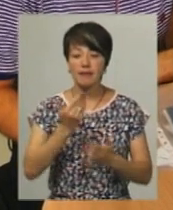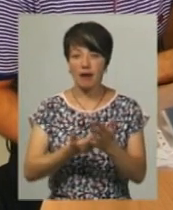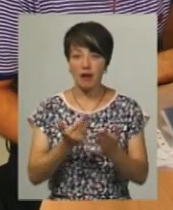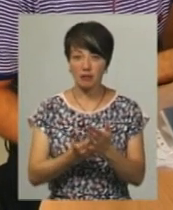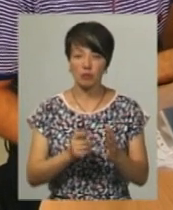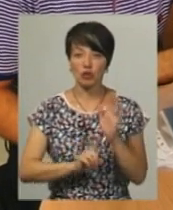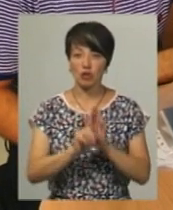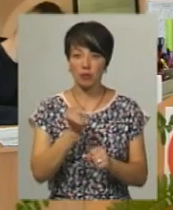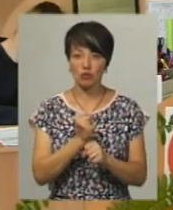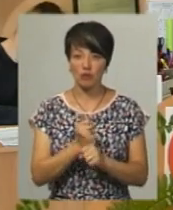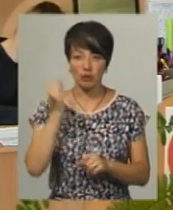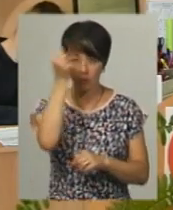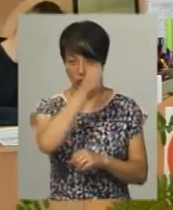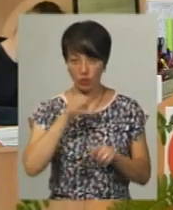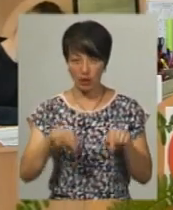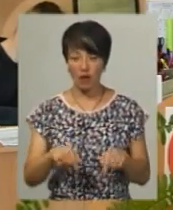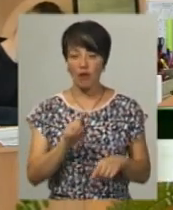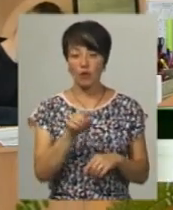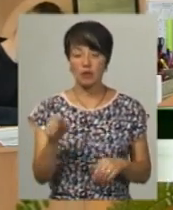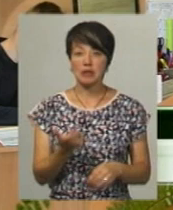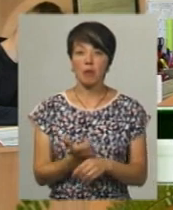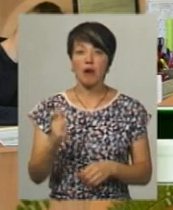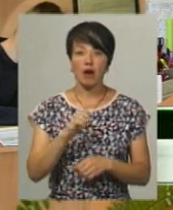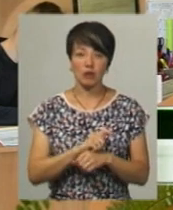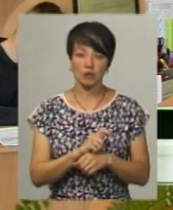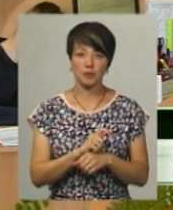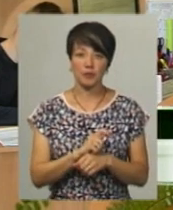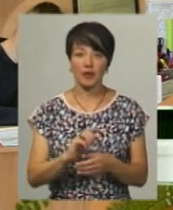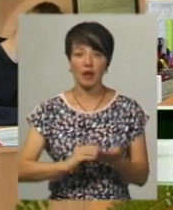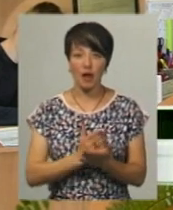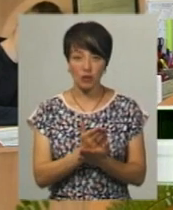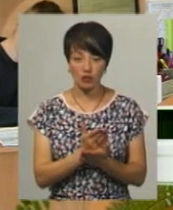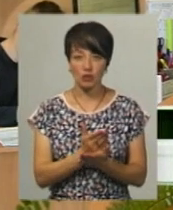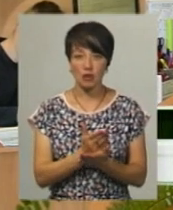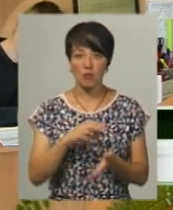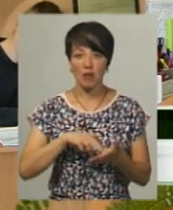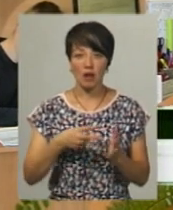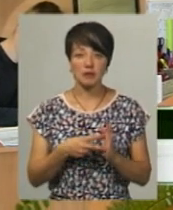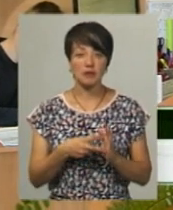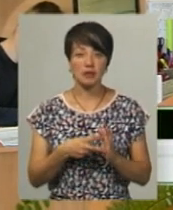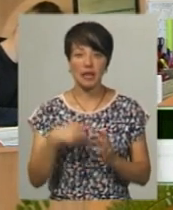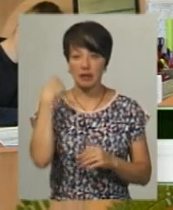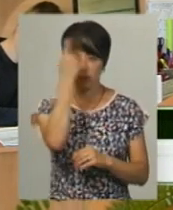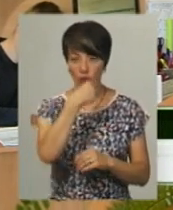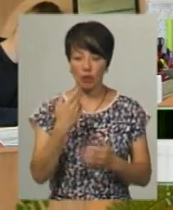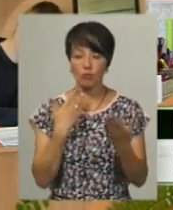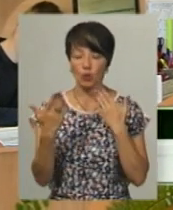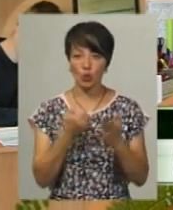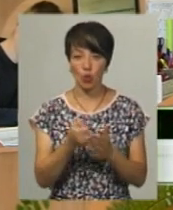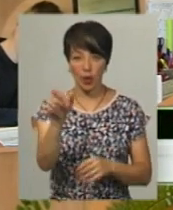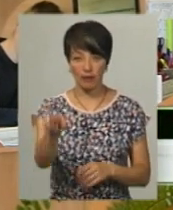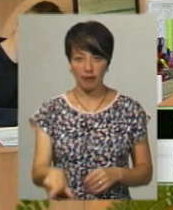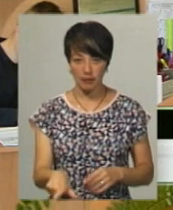працює з початку року. Вони набагато якісніше в плані індивідуального підходу до